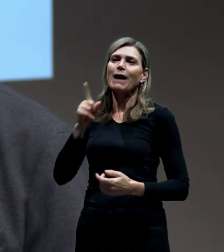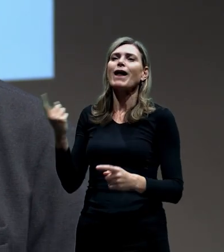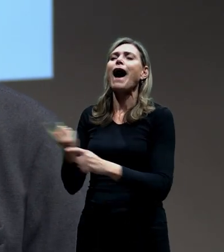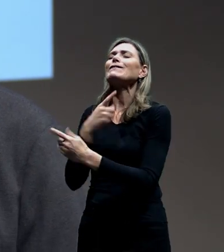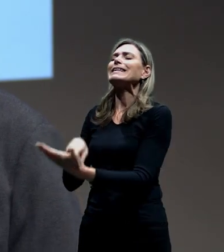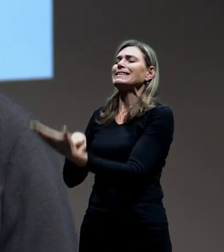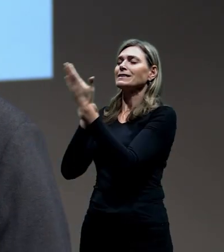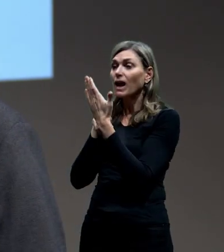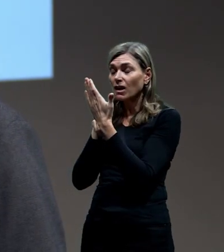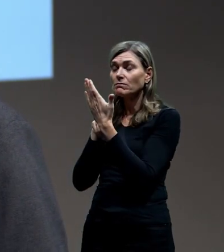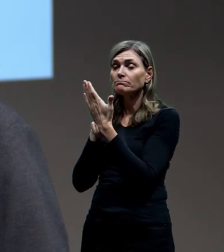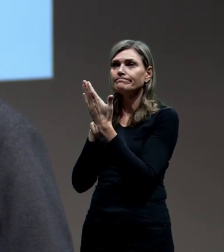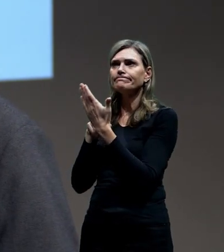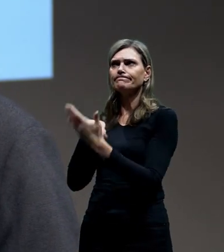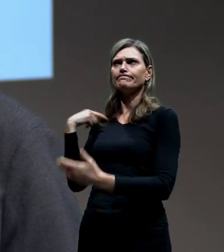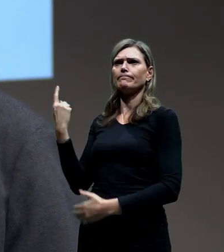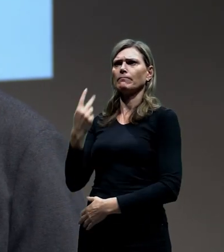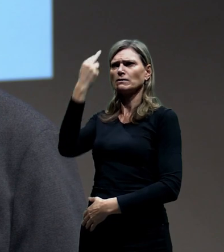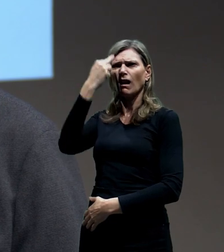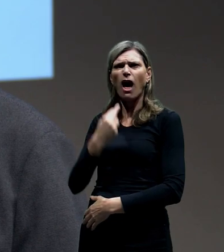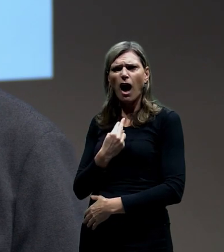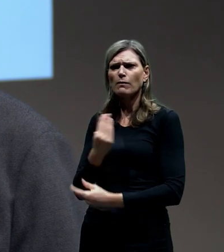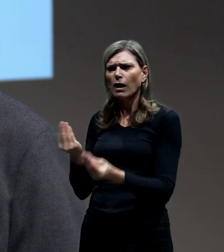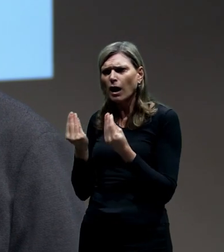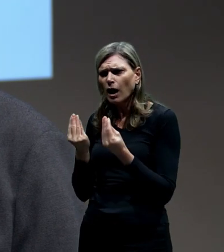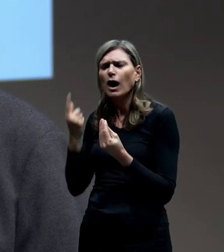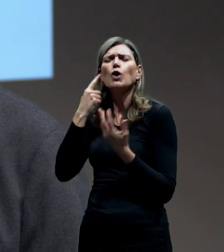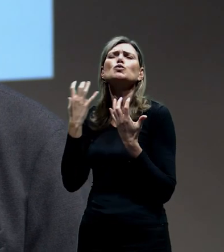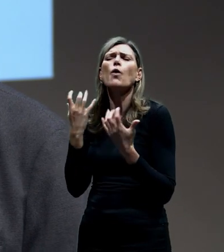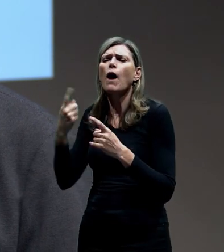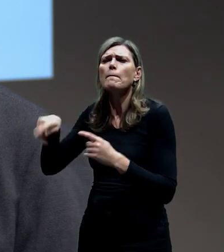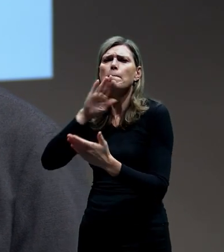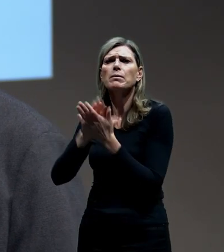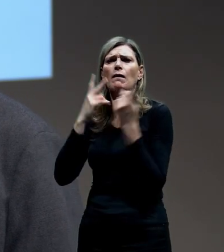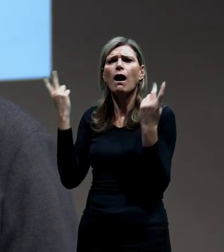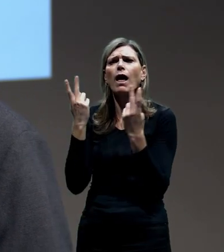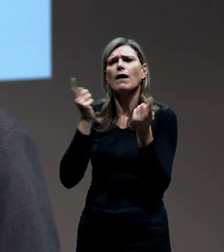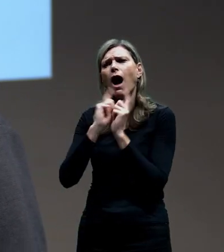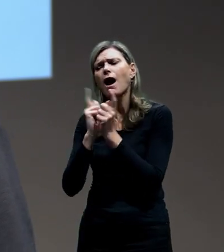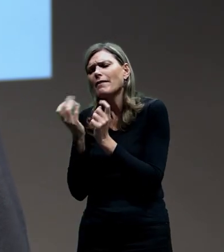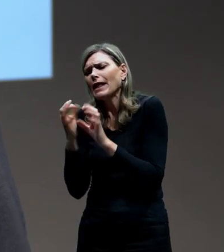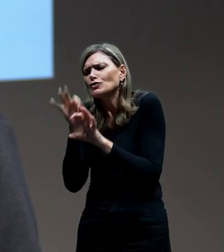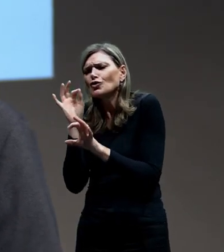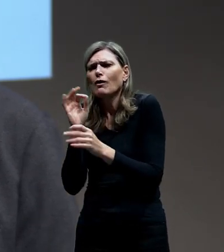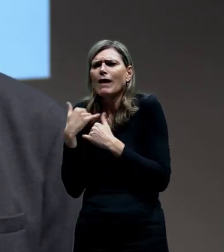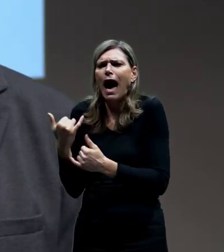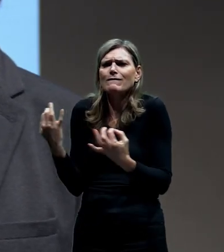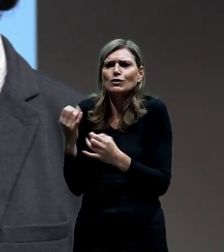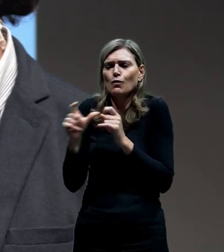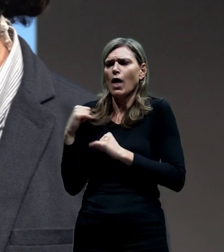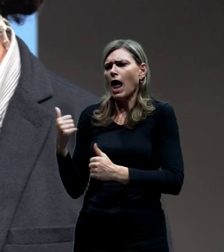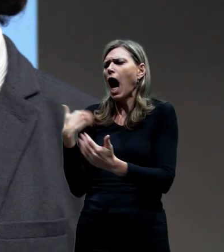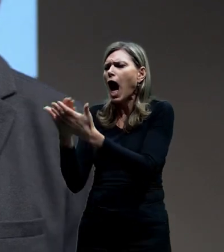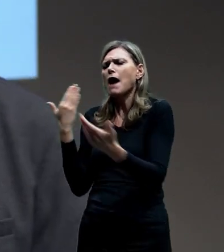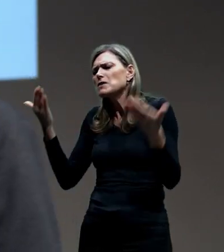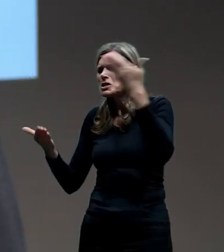přinesly zklamání, kdy jsme doufali, že ať už ty návrhy, všechny, které jsme schromáždili